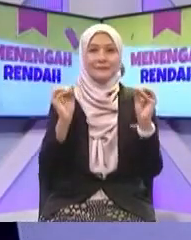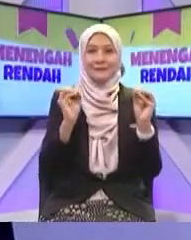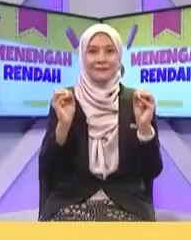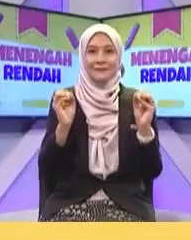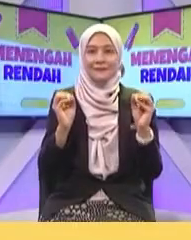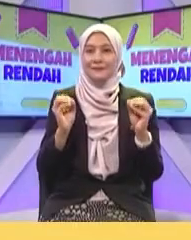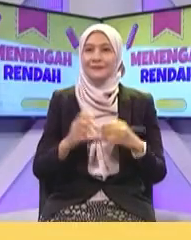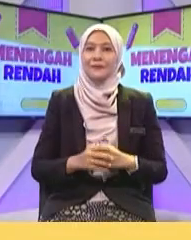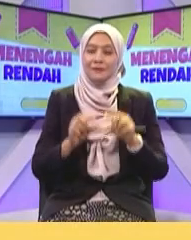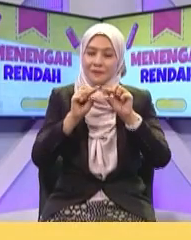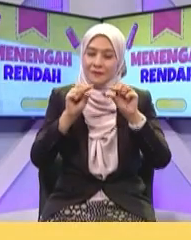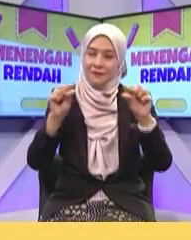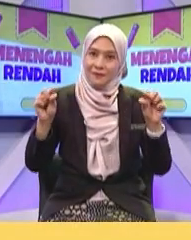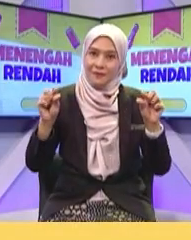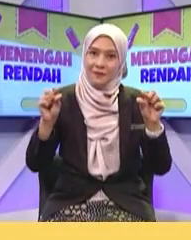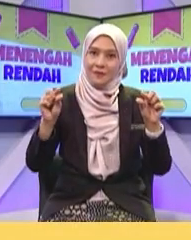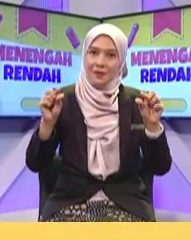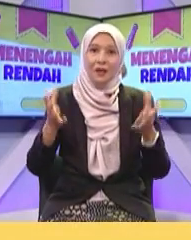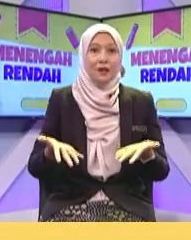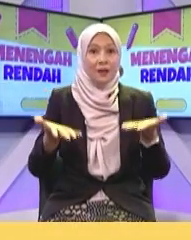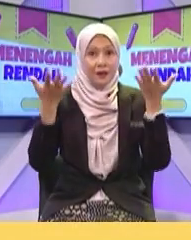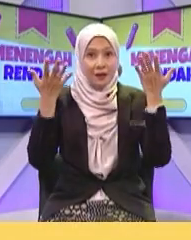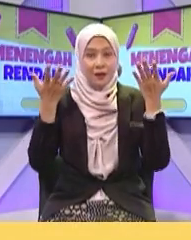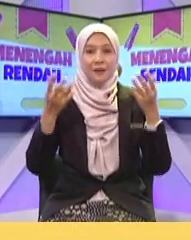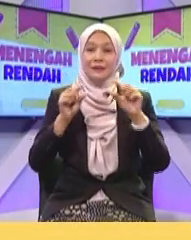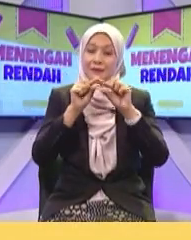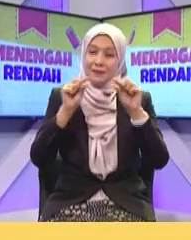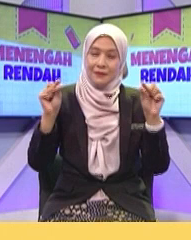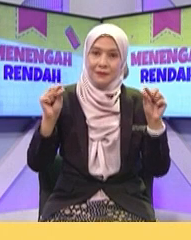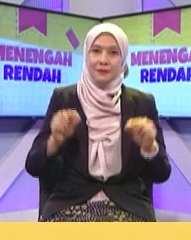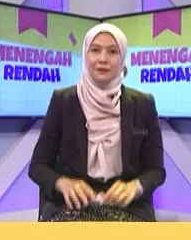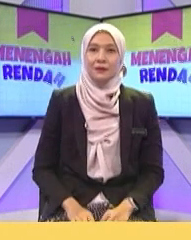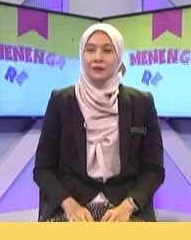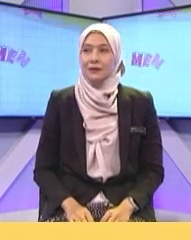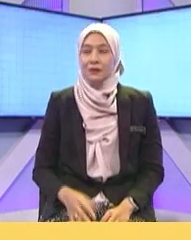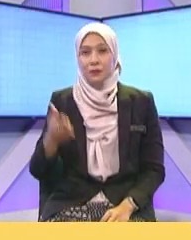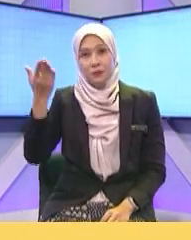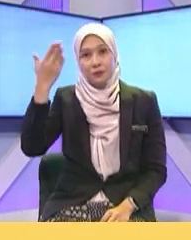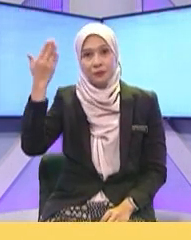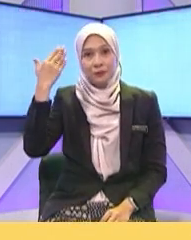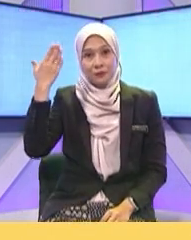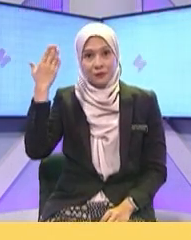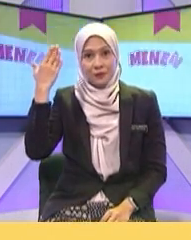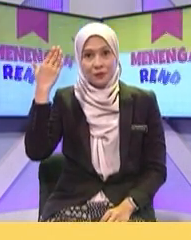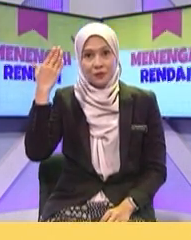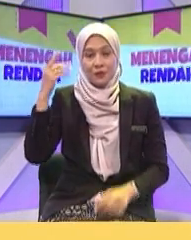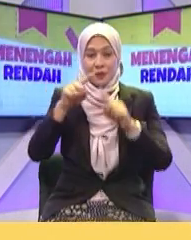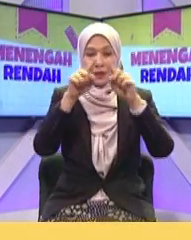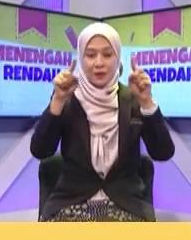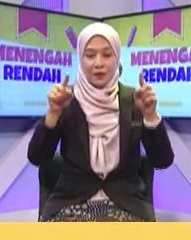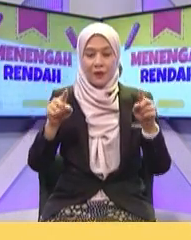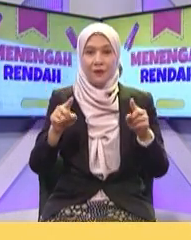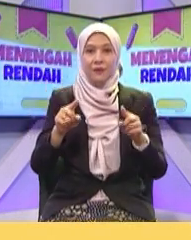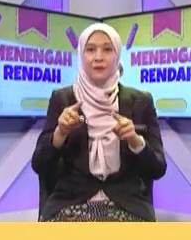-an Tapi masa tu Dia ada antena Oh Ada antena Seperti yang berwarna hitam tu ini berwarna hitam tu Dia ada